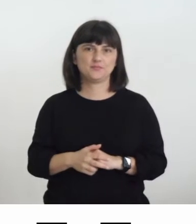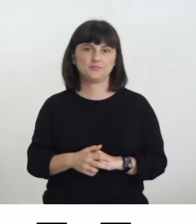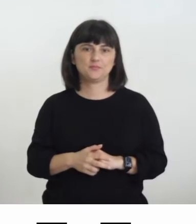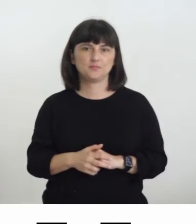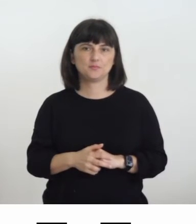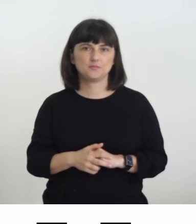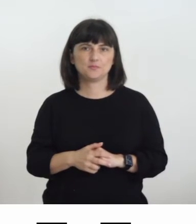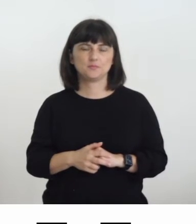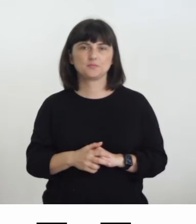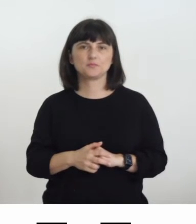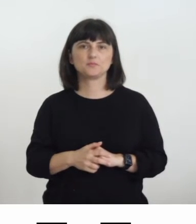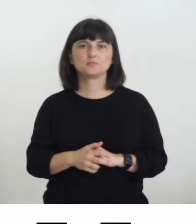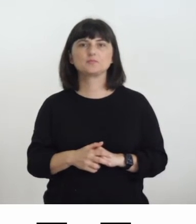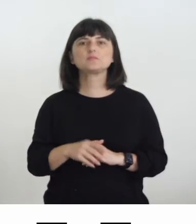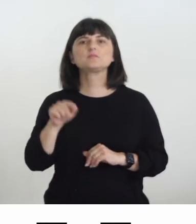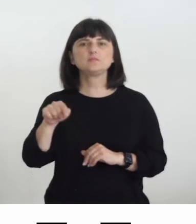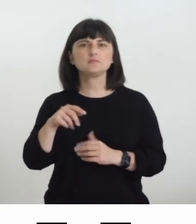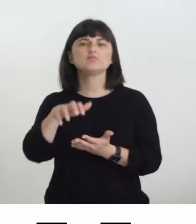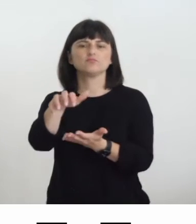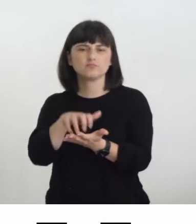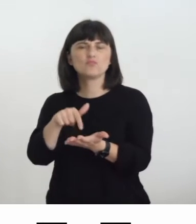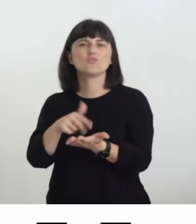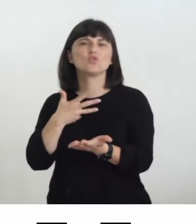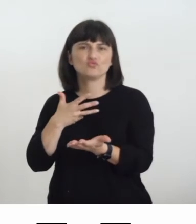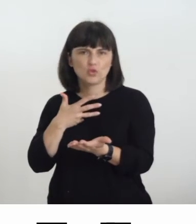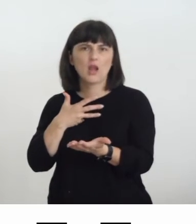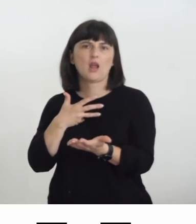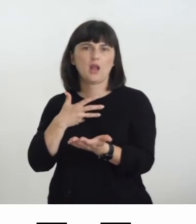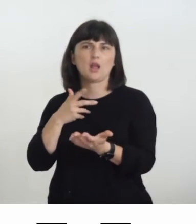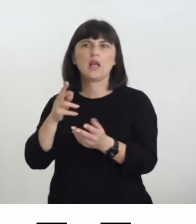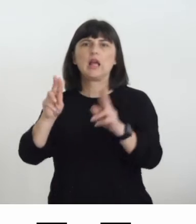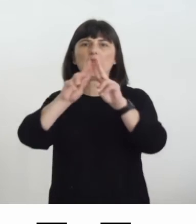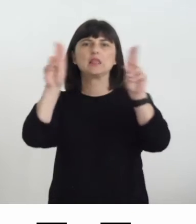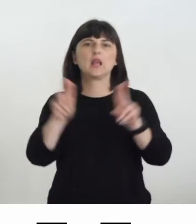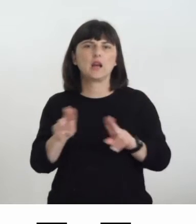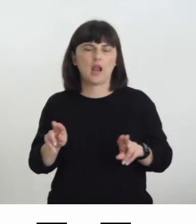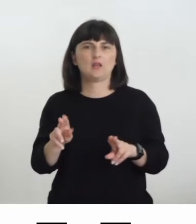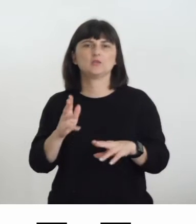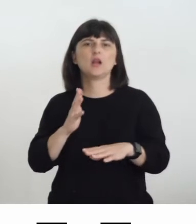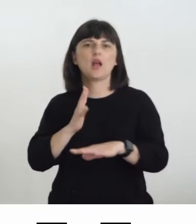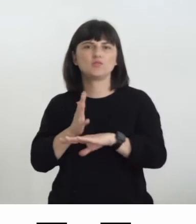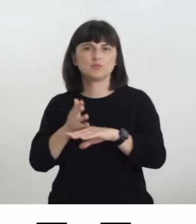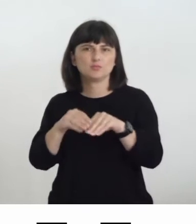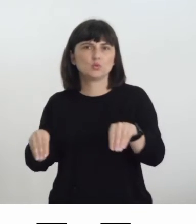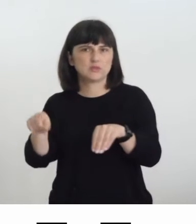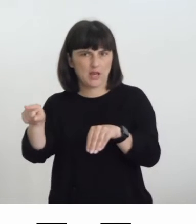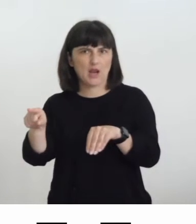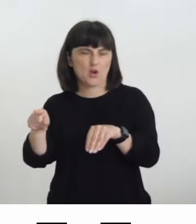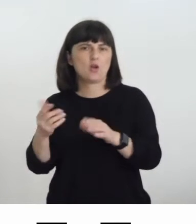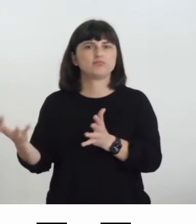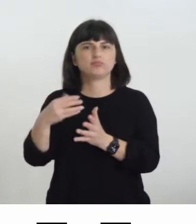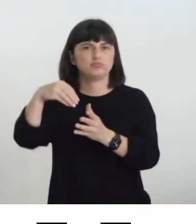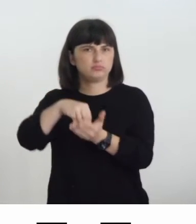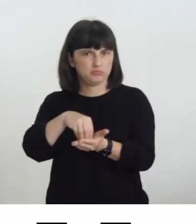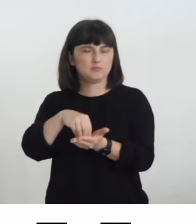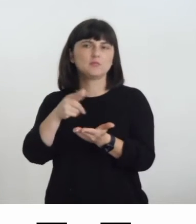Sono raccolte già lì una serie di esperienze internazionali di accessibilità museale e quindi mi sembra che